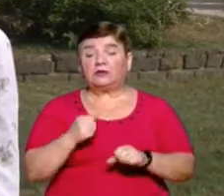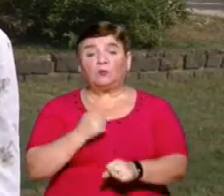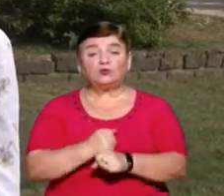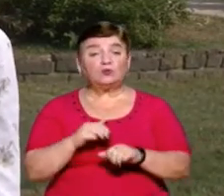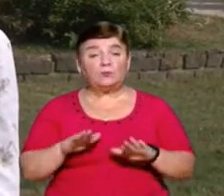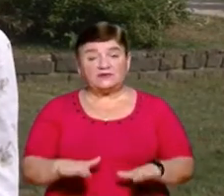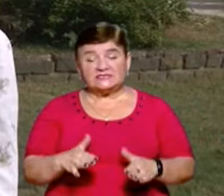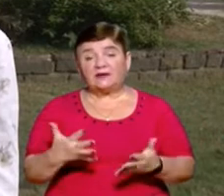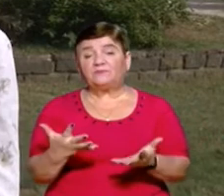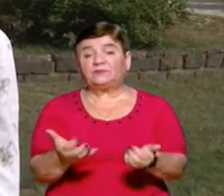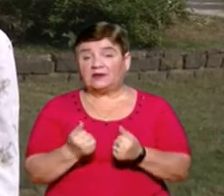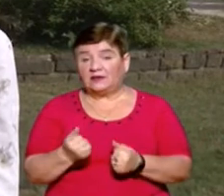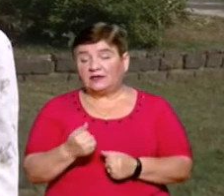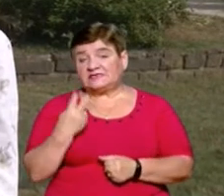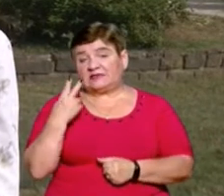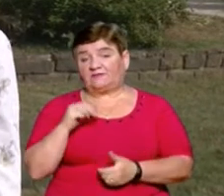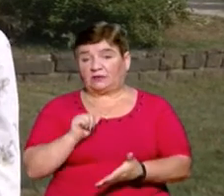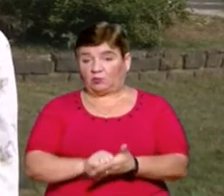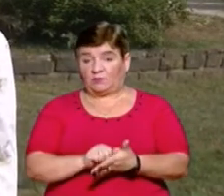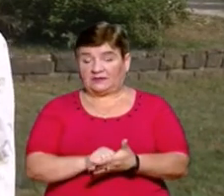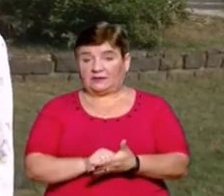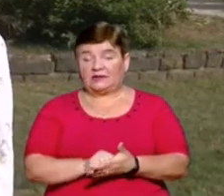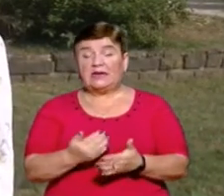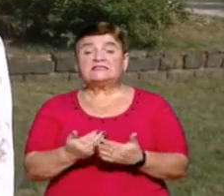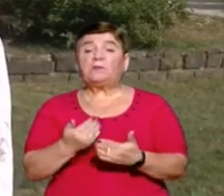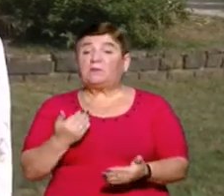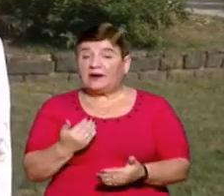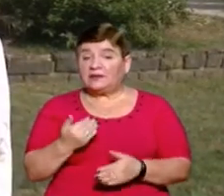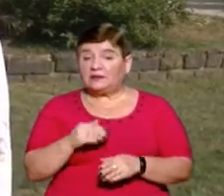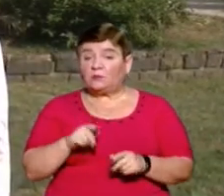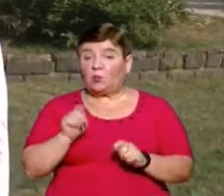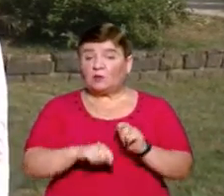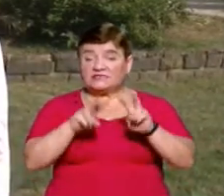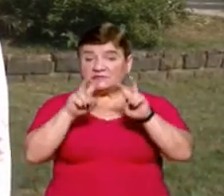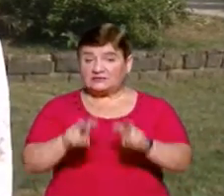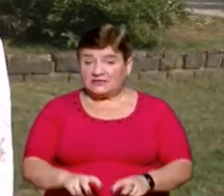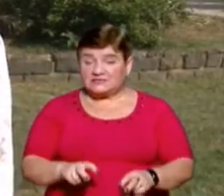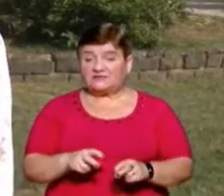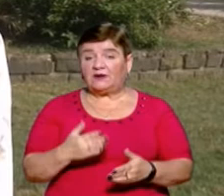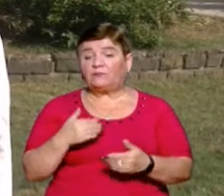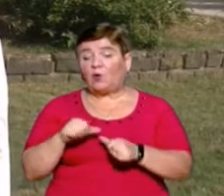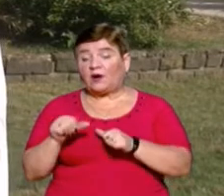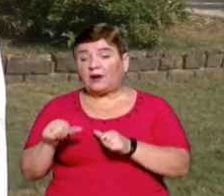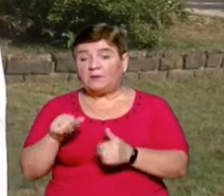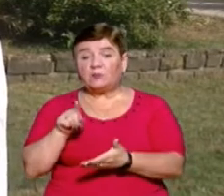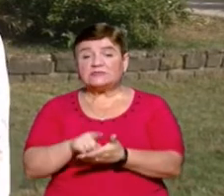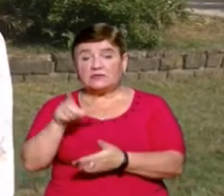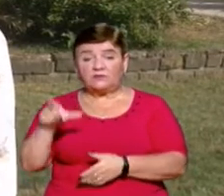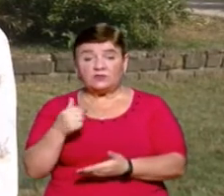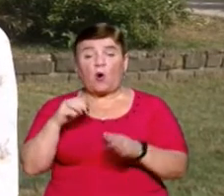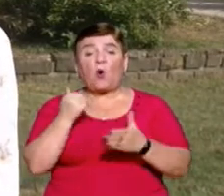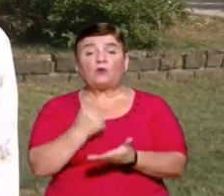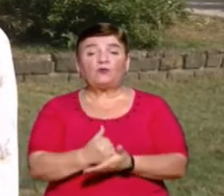місці під час отримання грошей за обидва документи. За попередньою версією слідства, до корупційної схеми причетні окремі посадовці головного